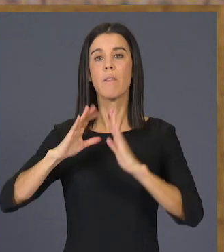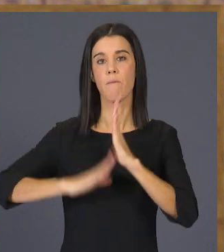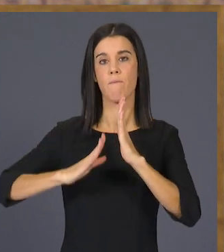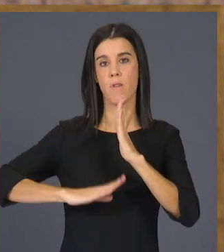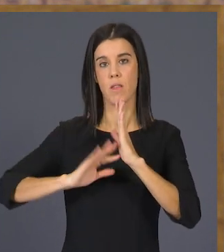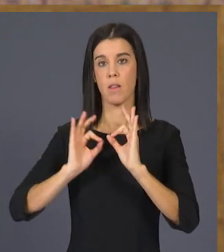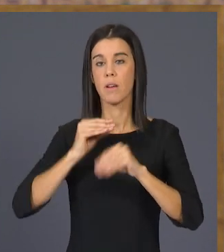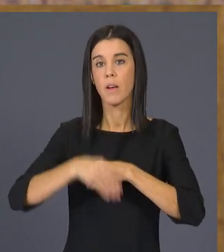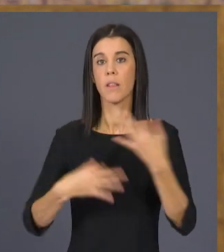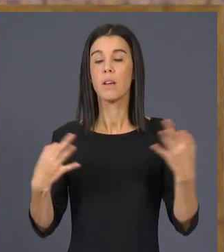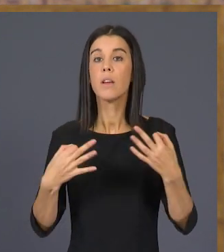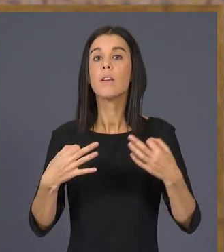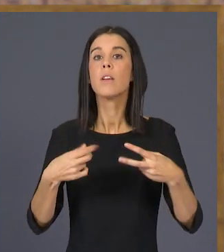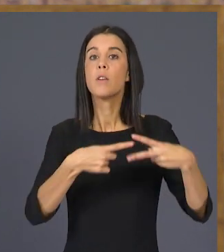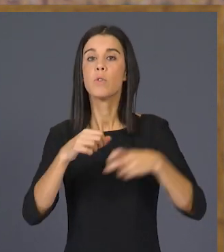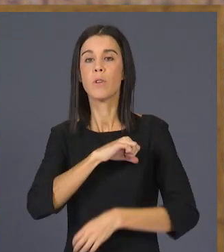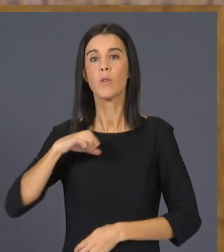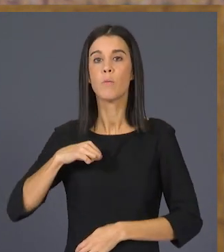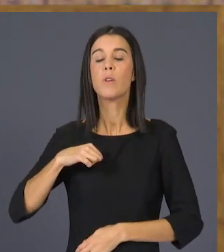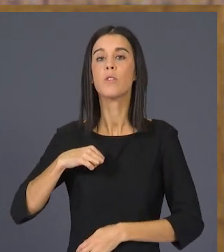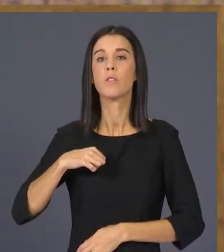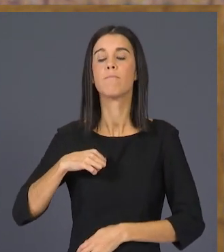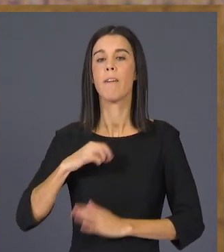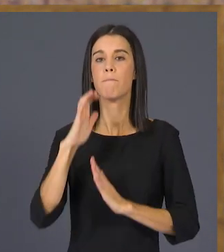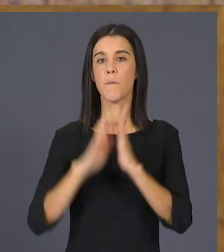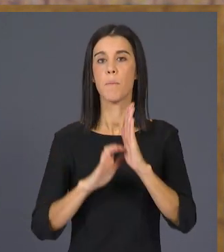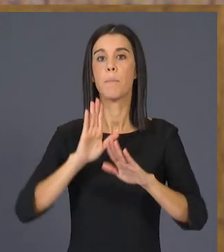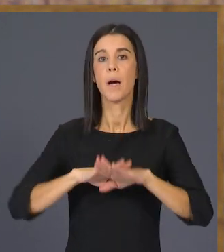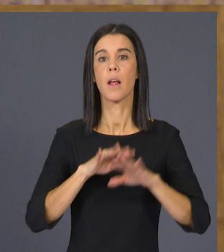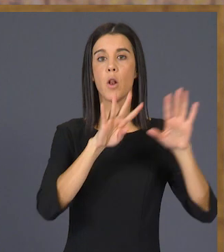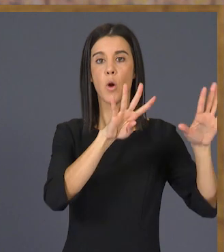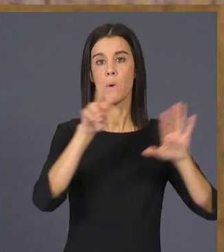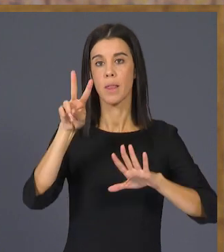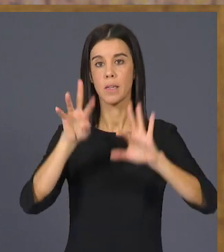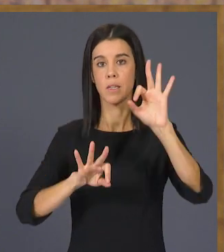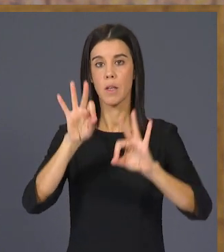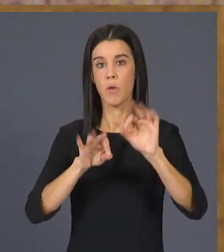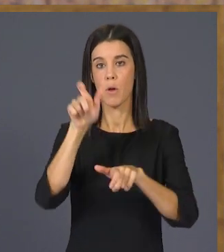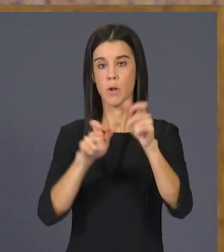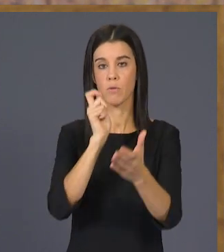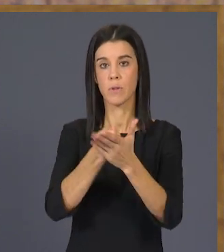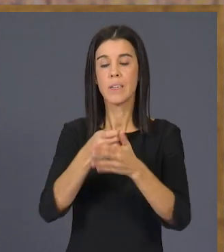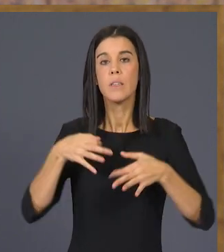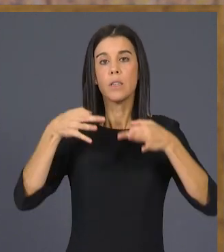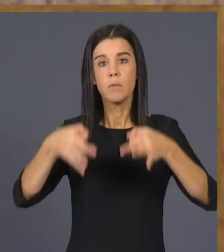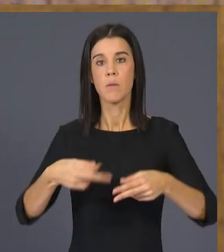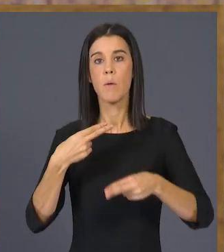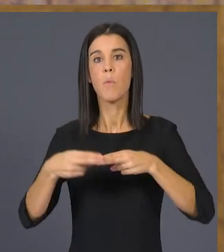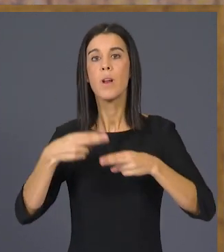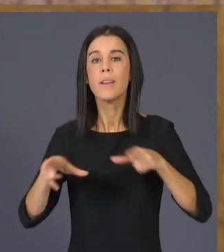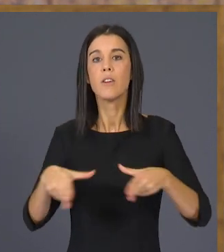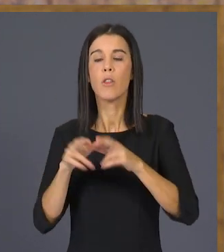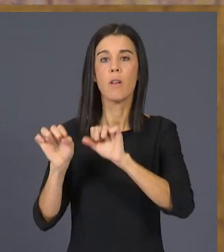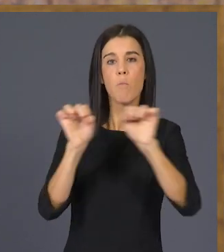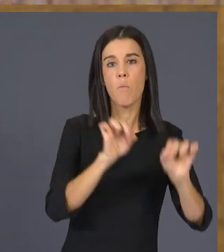que baixarà els impostos autonòmics al 97% dels contribuents i sempre una política social protectora per